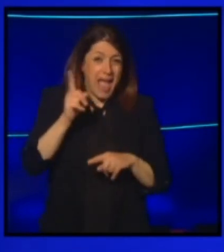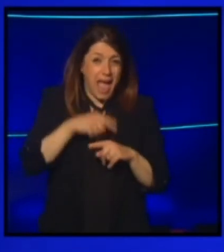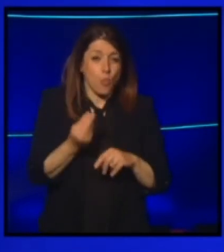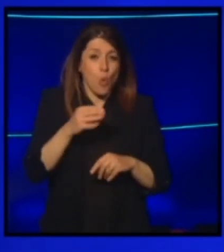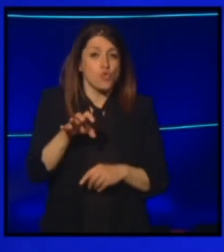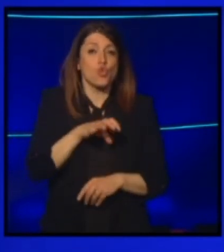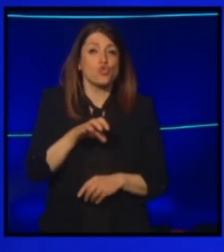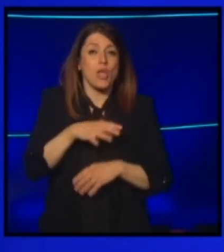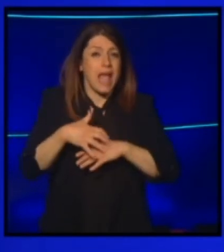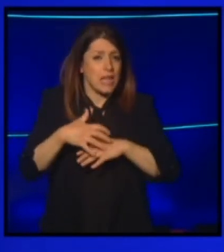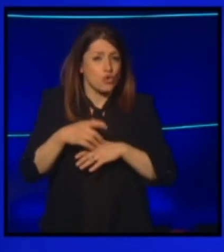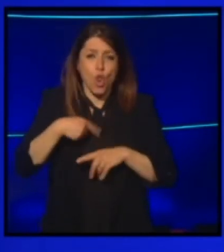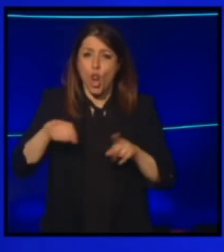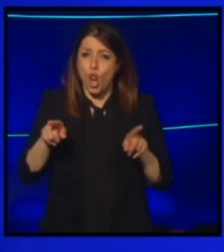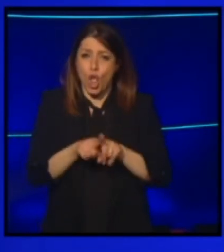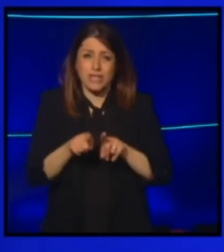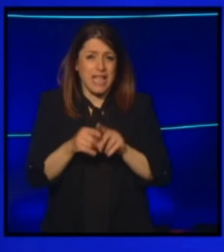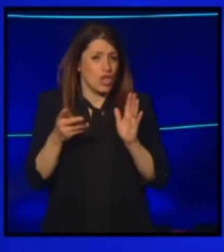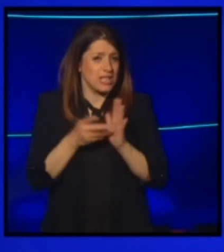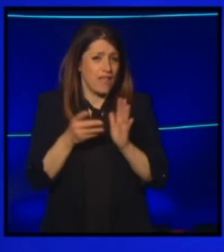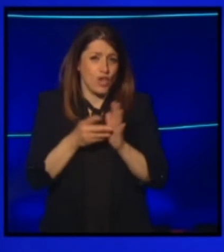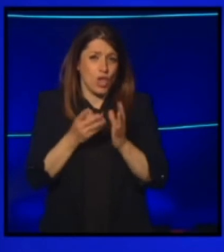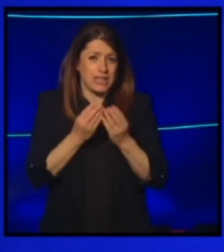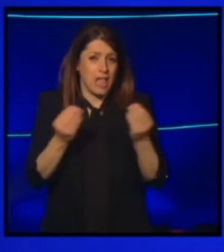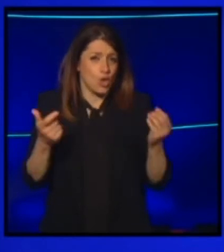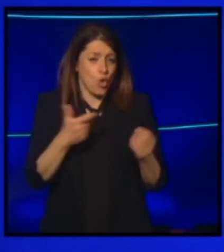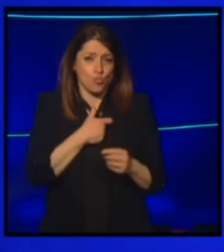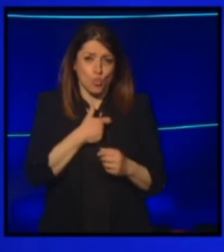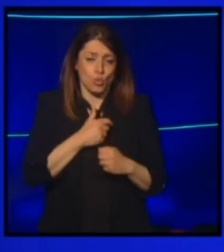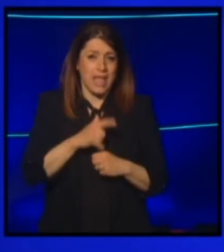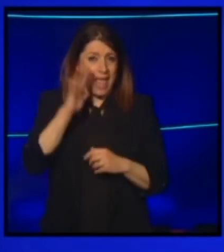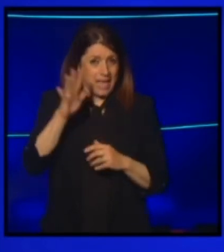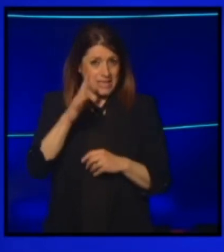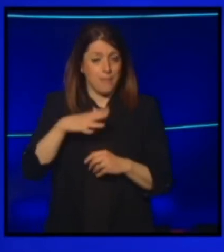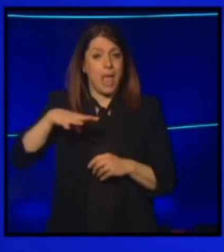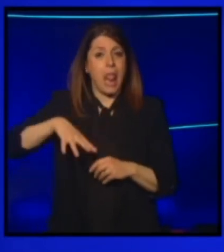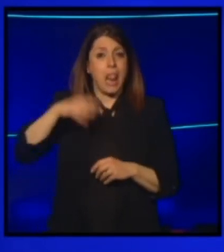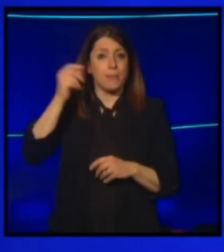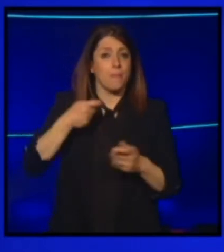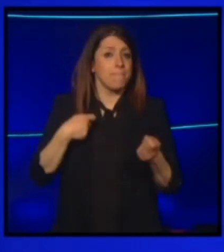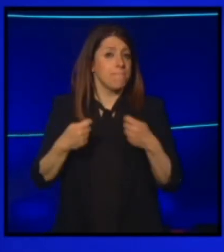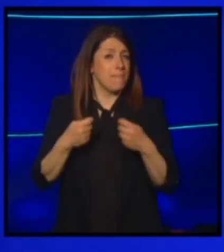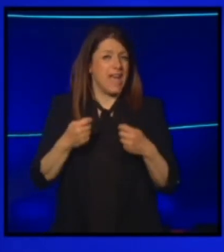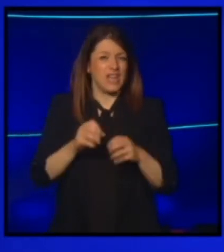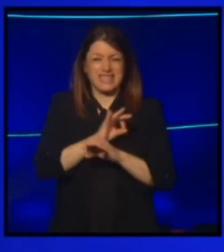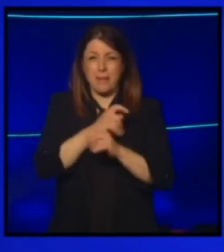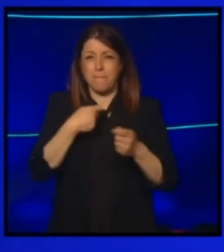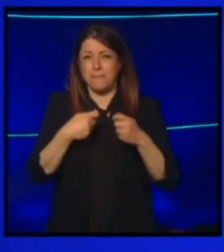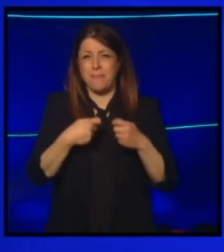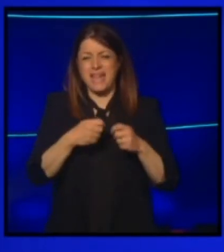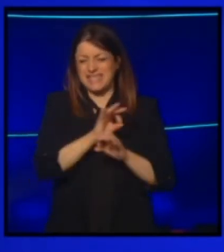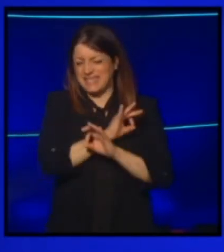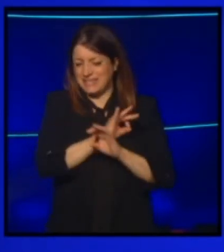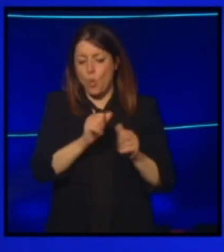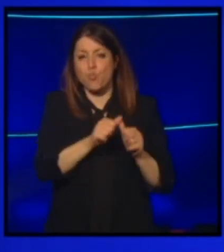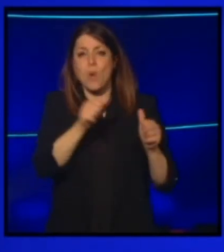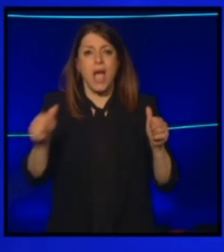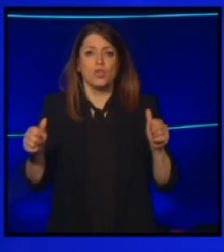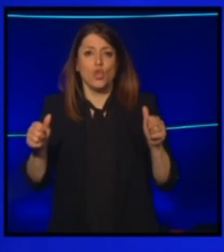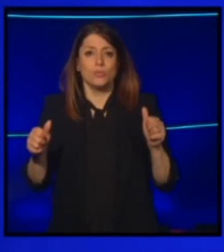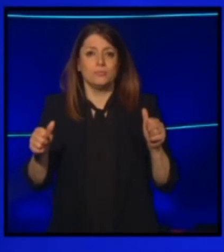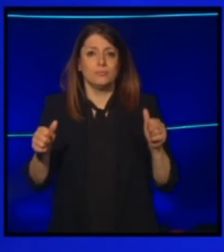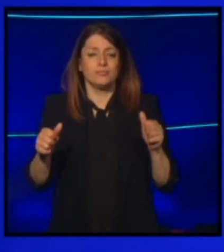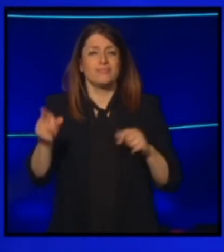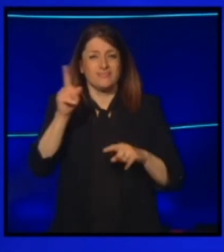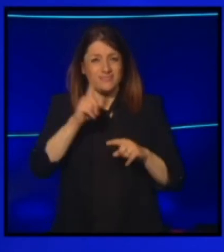andremo in difficoltà in molti comuni. Le faccio un esempio, albero bello non si svolge il mercato da un anno pur dislocando la